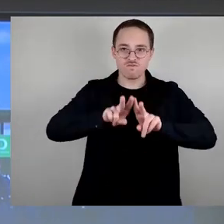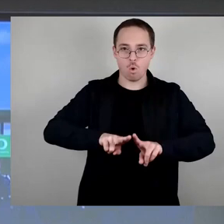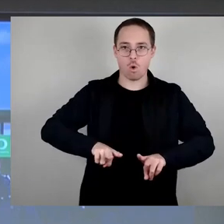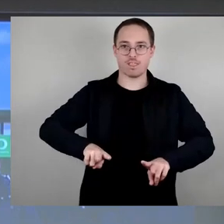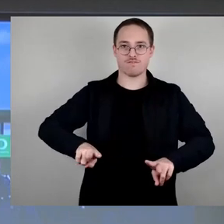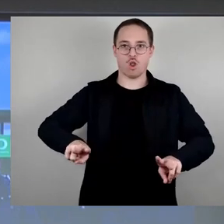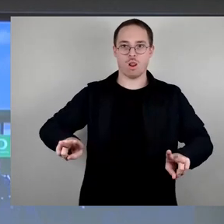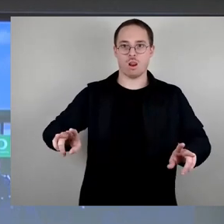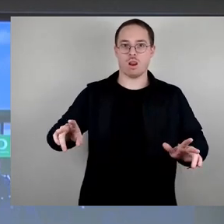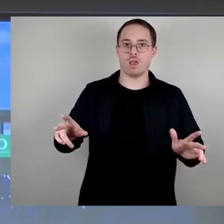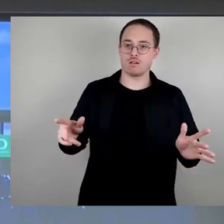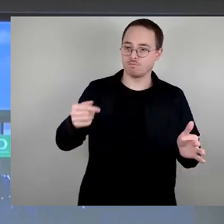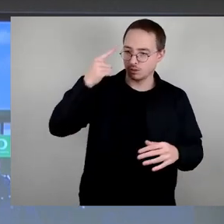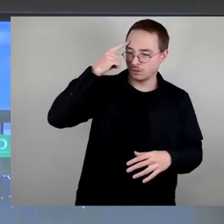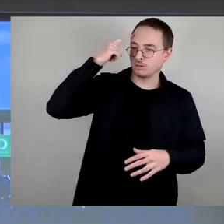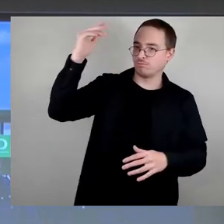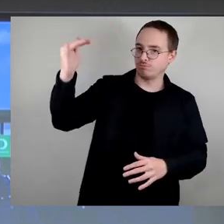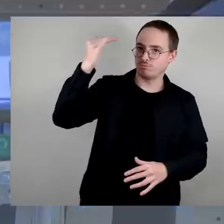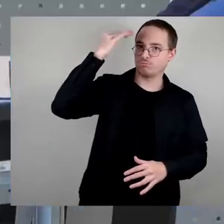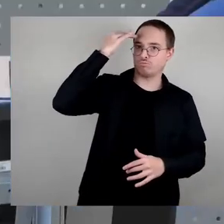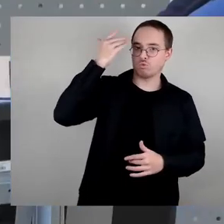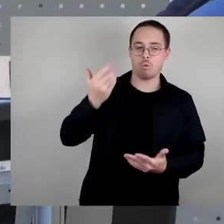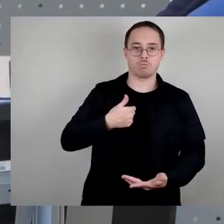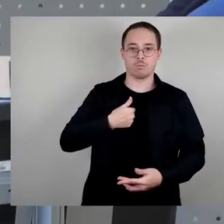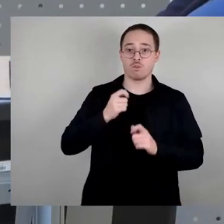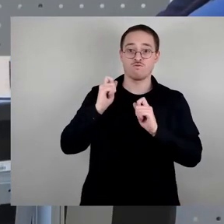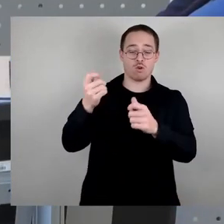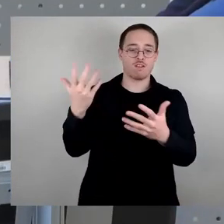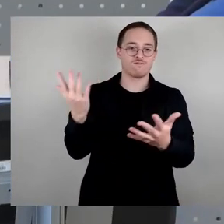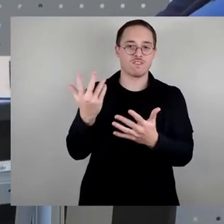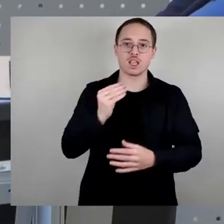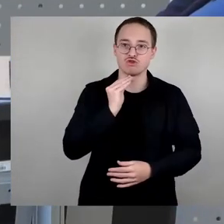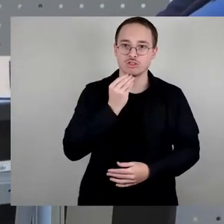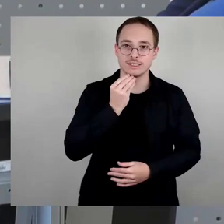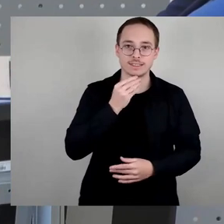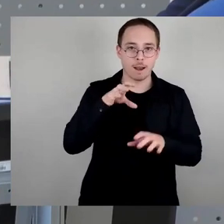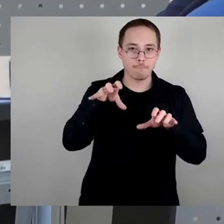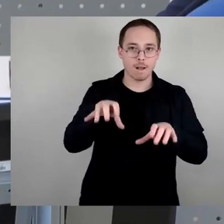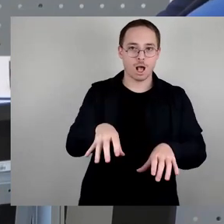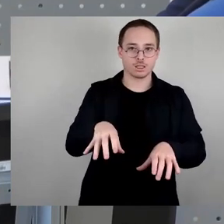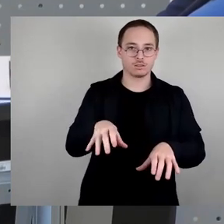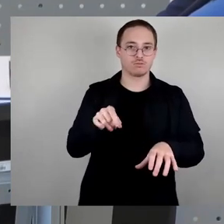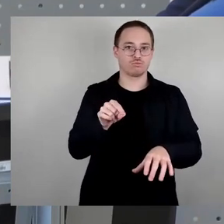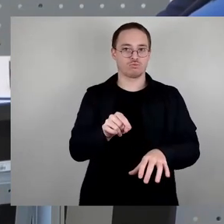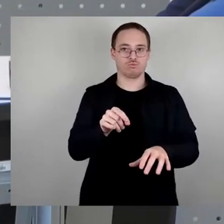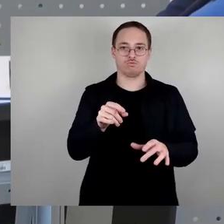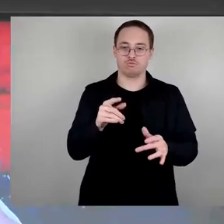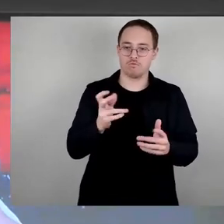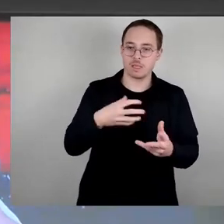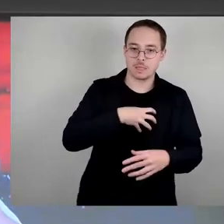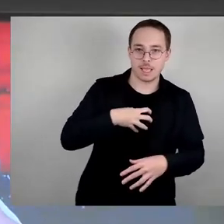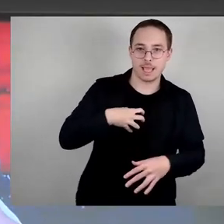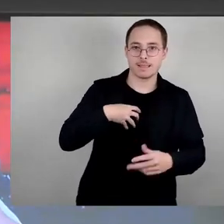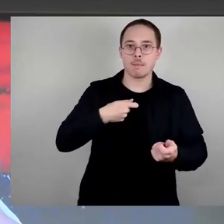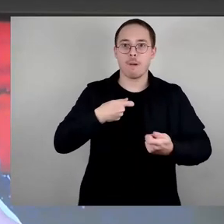schlage ich vor, zum Beispiel auf dem Striezelmarkt, beim Winter-Event und über Dresden-Marketing Gedenk in Schrift T-Shirts